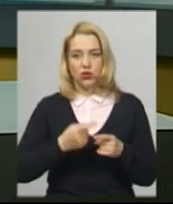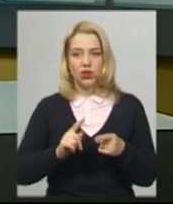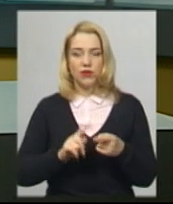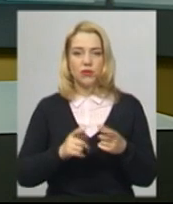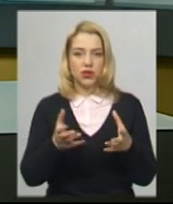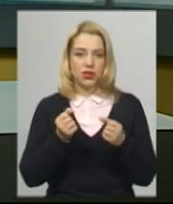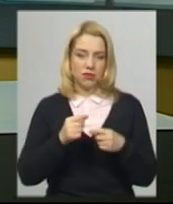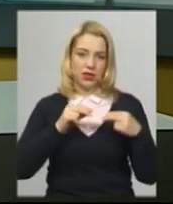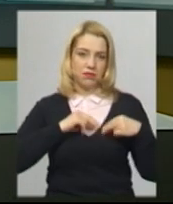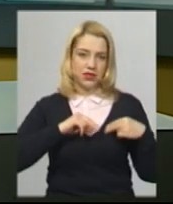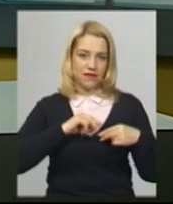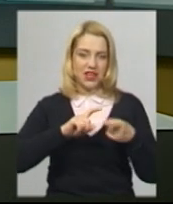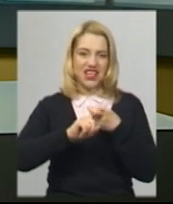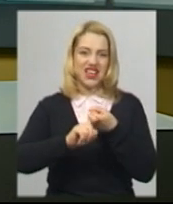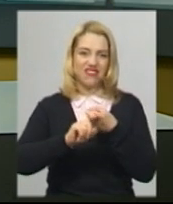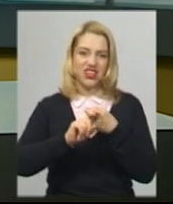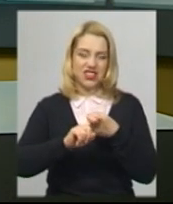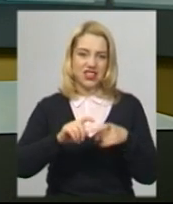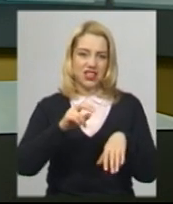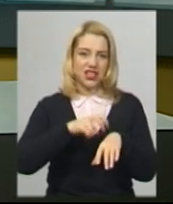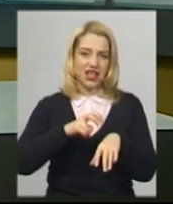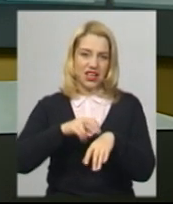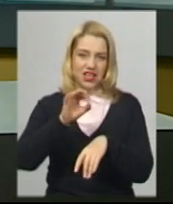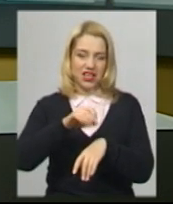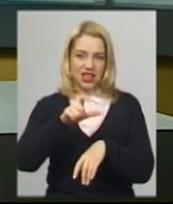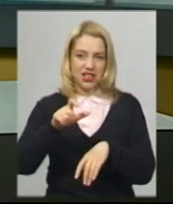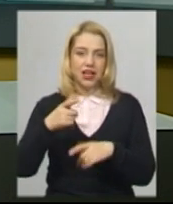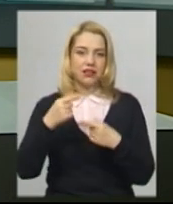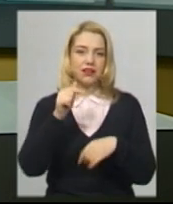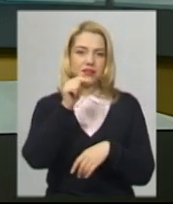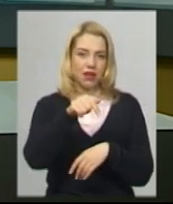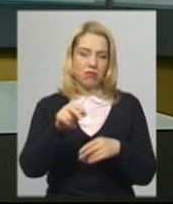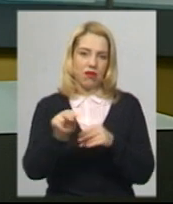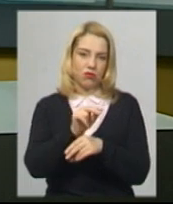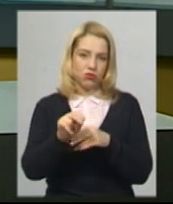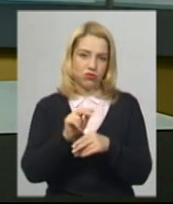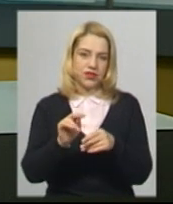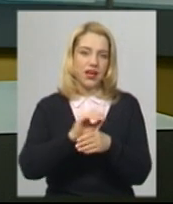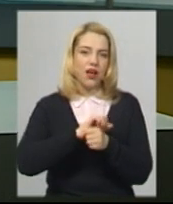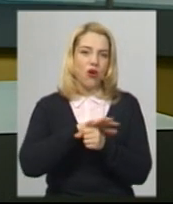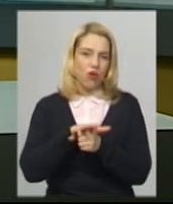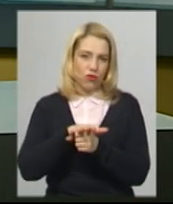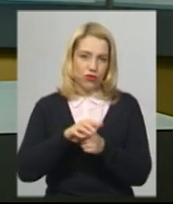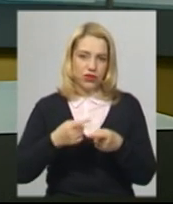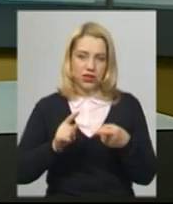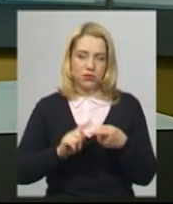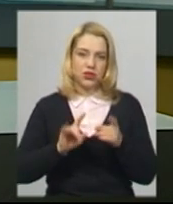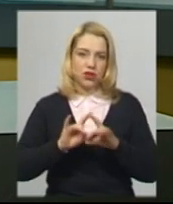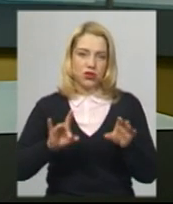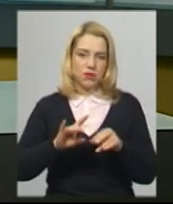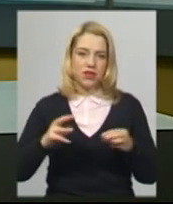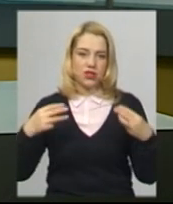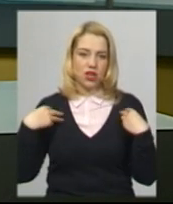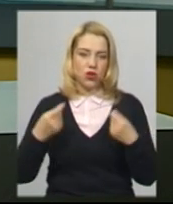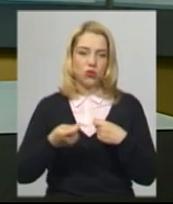де лікується основна кількість пацієнтів із COVID-19 з області. Про це Суспільному розповів начальник управління охорони здоров